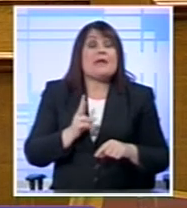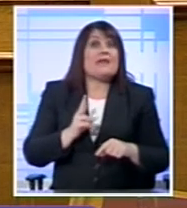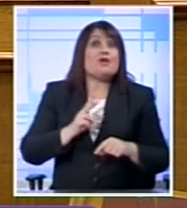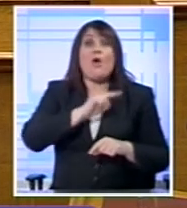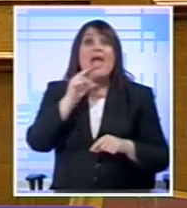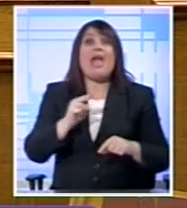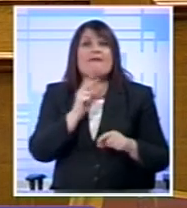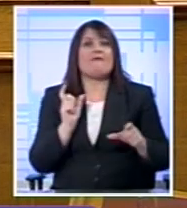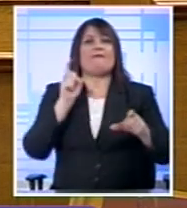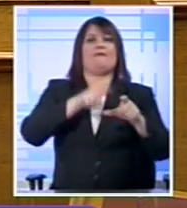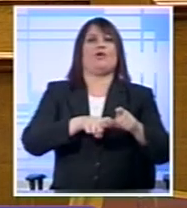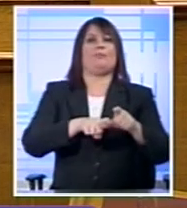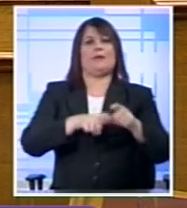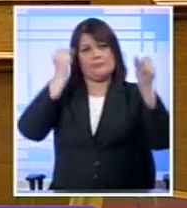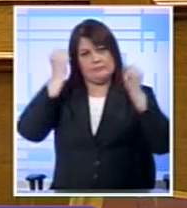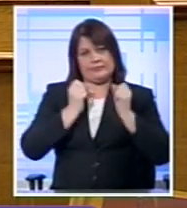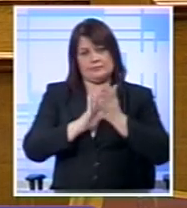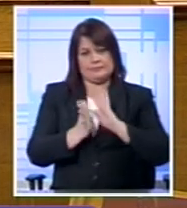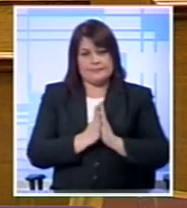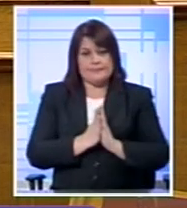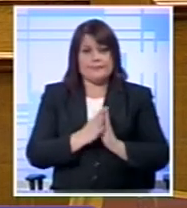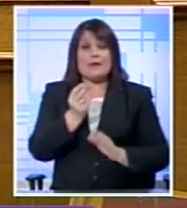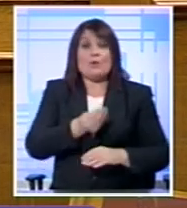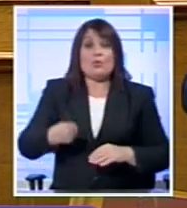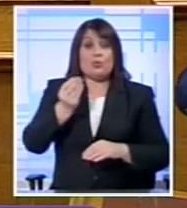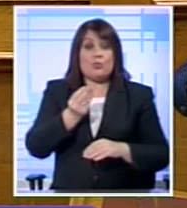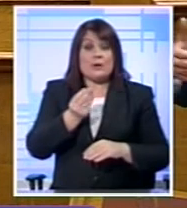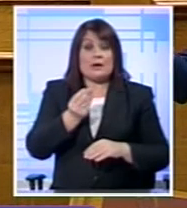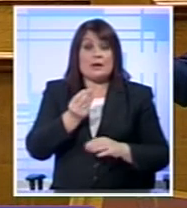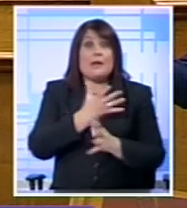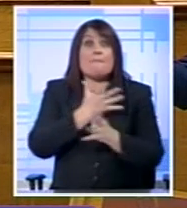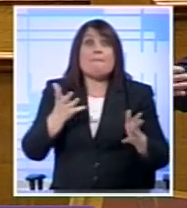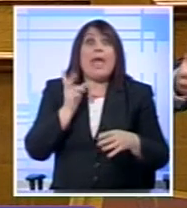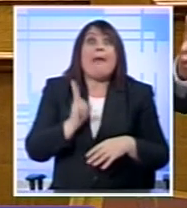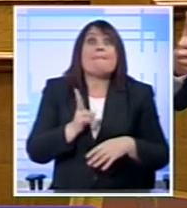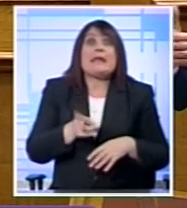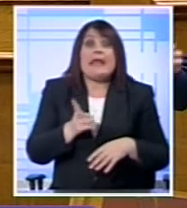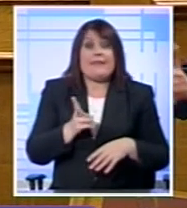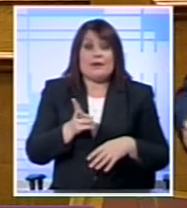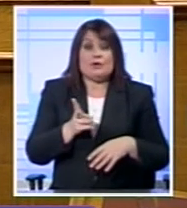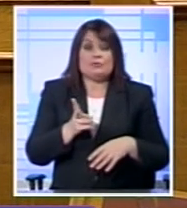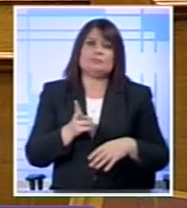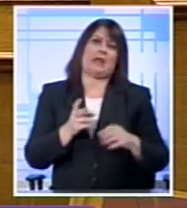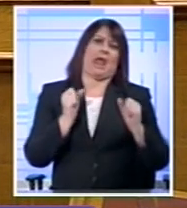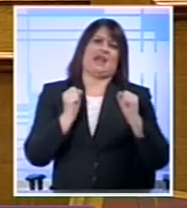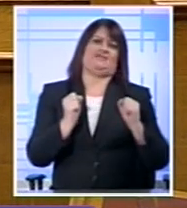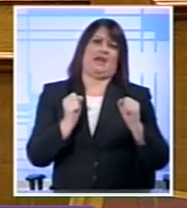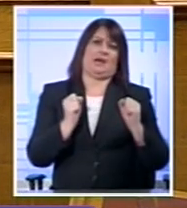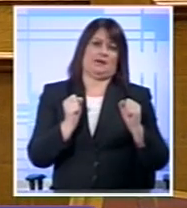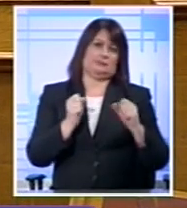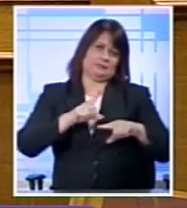κεκτημένο της χώρας Θα δημιουργούσε ακόμα περισσότερο Και τεράστιους κινδύνους Για την ασφάλεια της χώρας